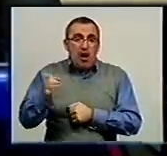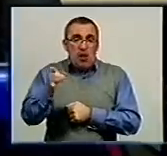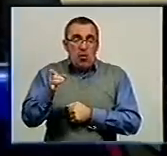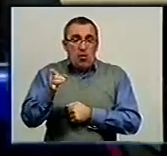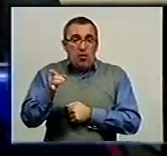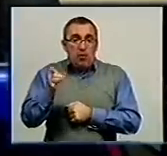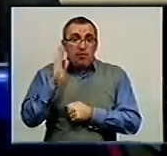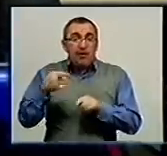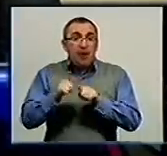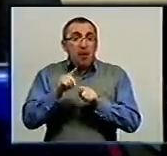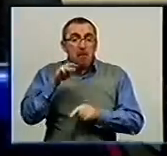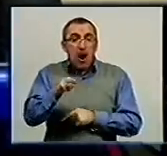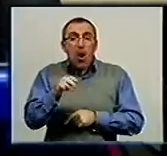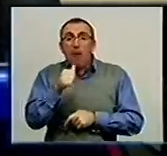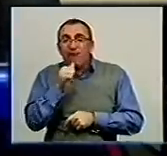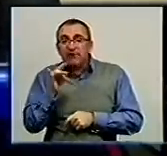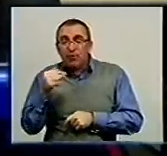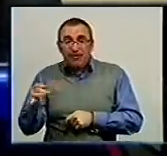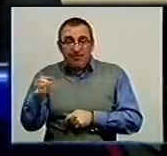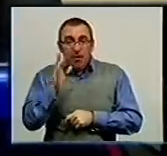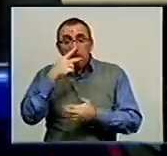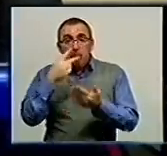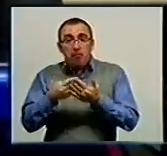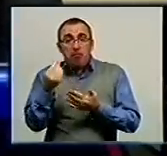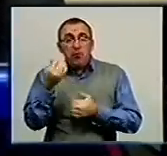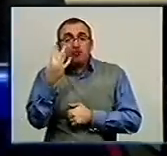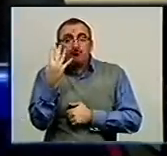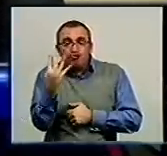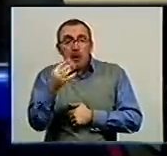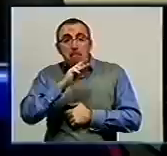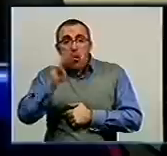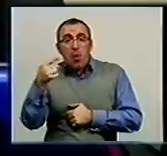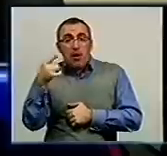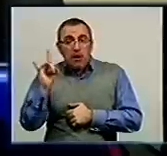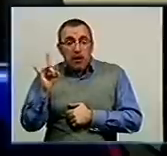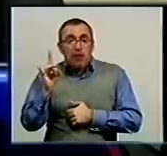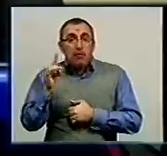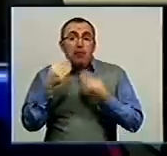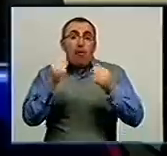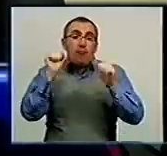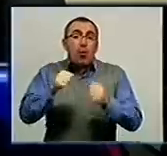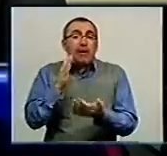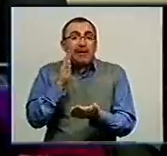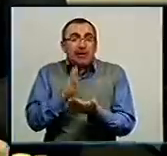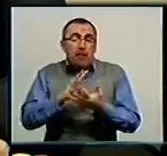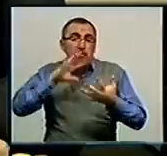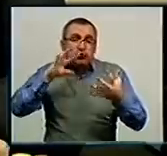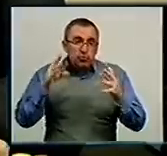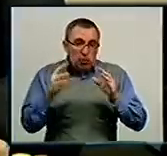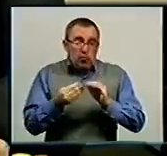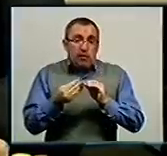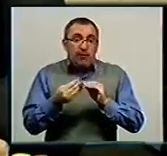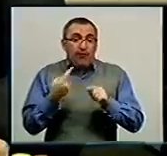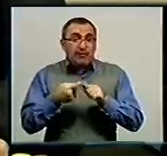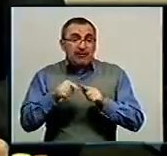тобто в даному випадку маловисківський бюджет, передбачаються кошти 4 млн гривень. Це дає можливість існувати, це як підсумовуючи. В